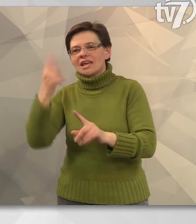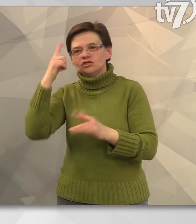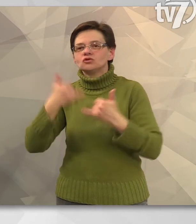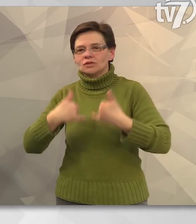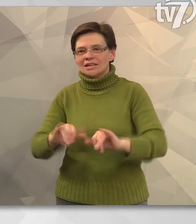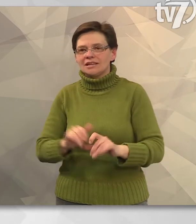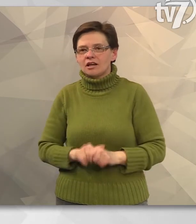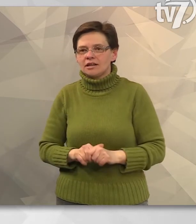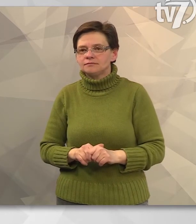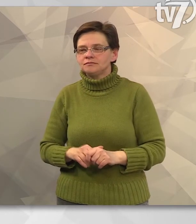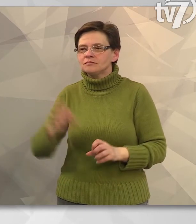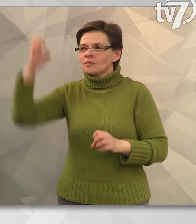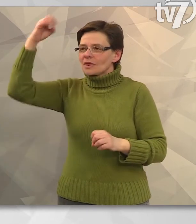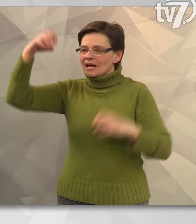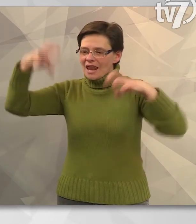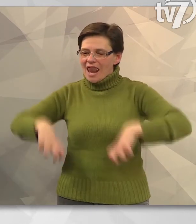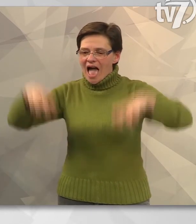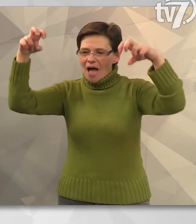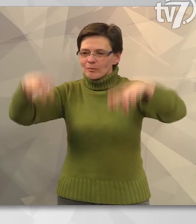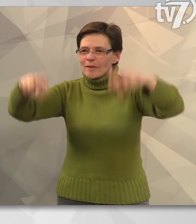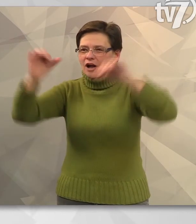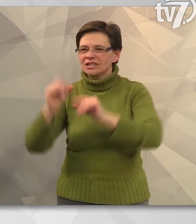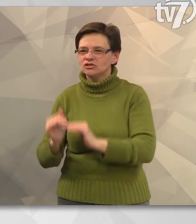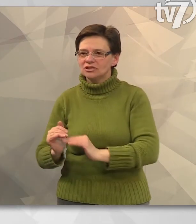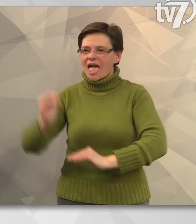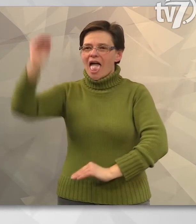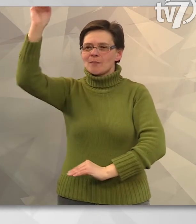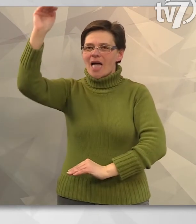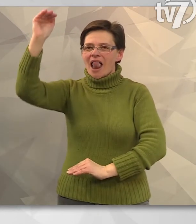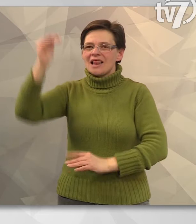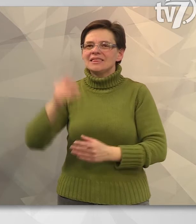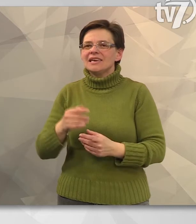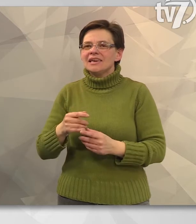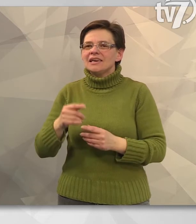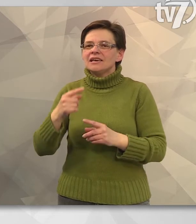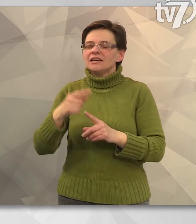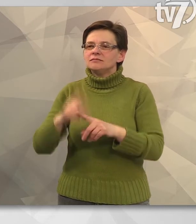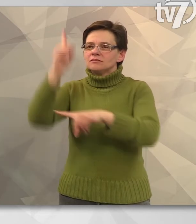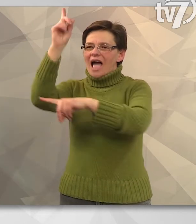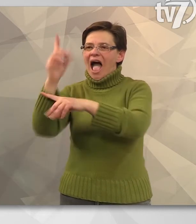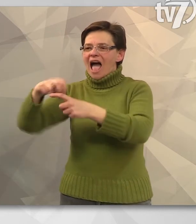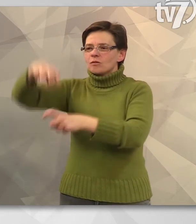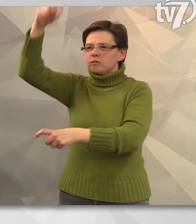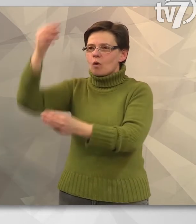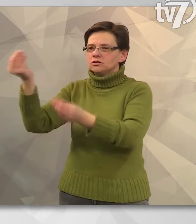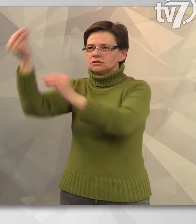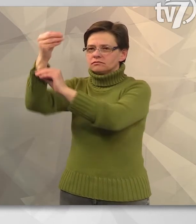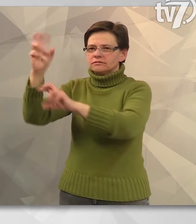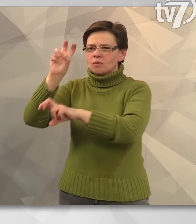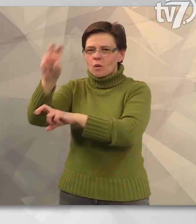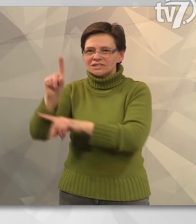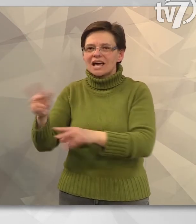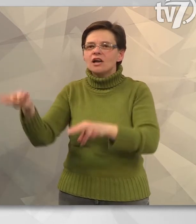munkálatok is elindulhatnak. A kandelábereket meg szeretnénk egy kicsit emelni, árbocokat